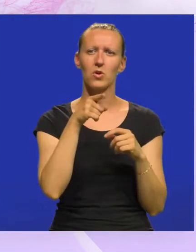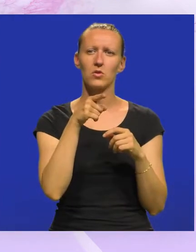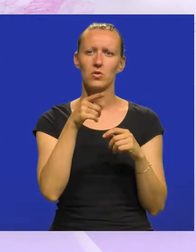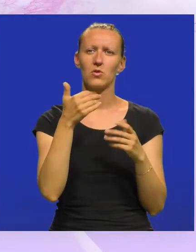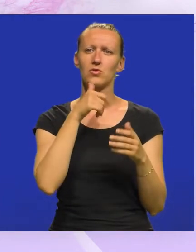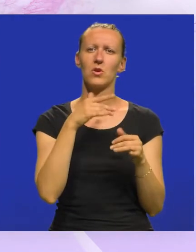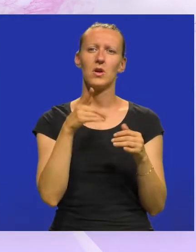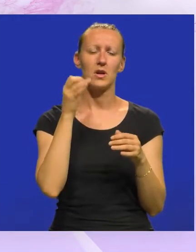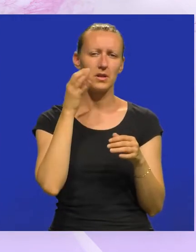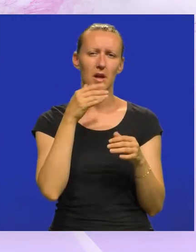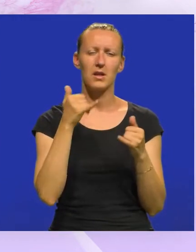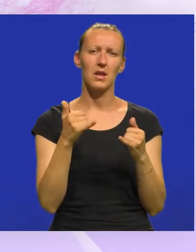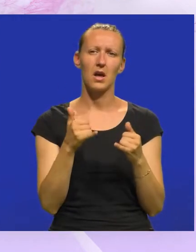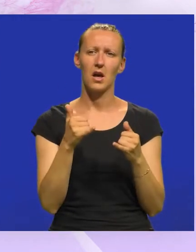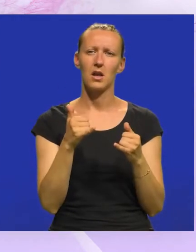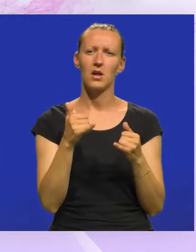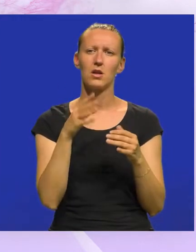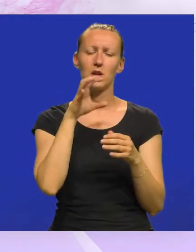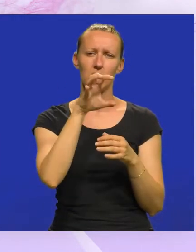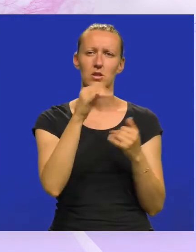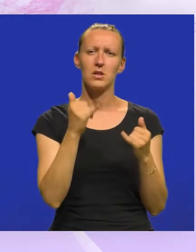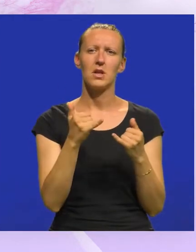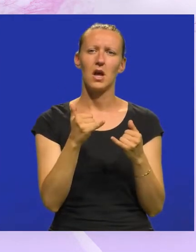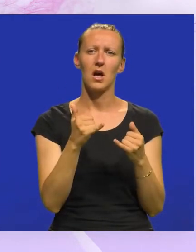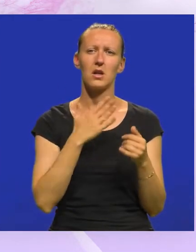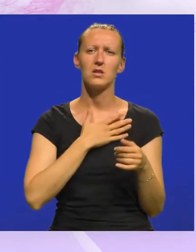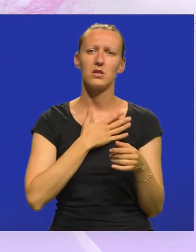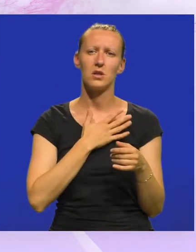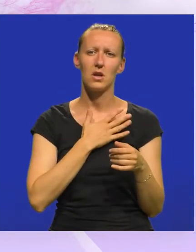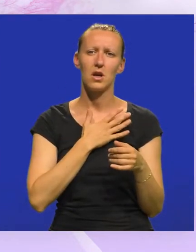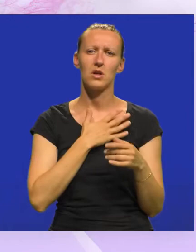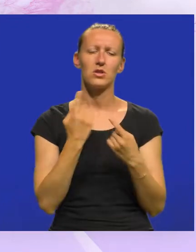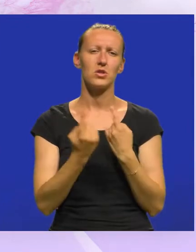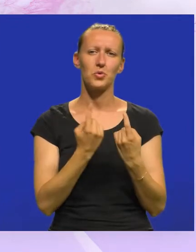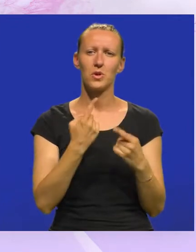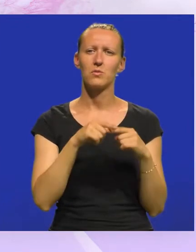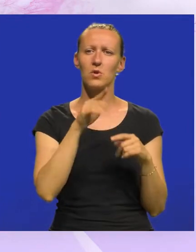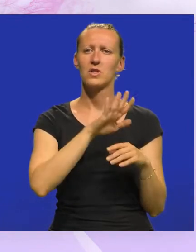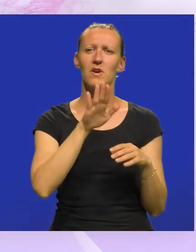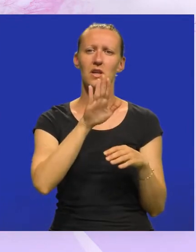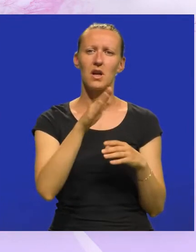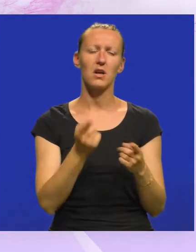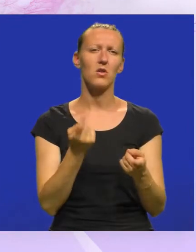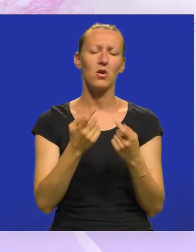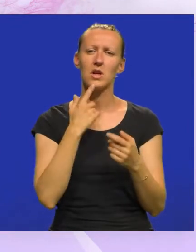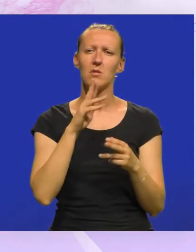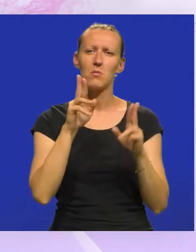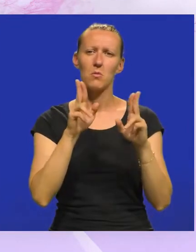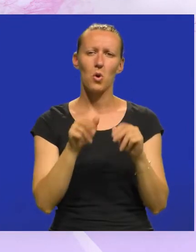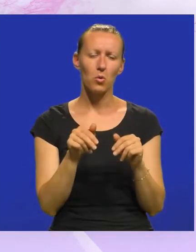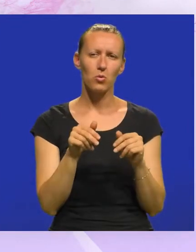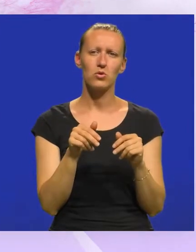što je danas, znači, današnji moment, današnje naše stanje, zato svaki takvi događaj da imamo